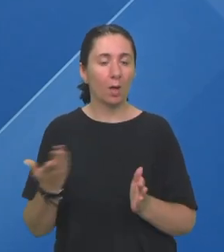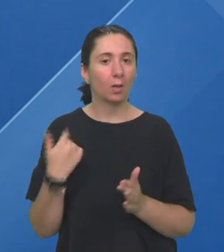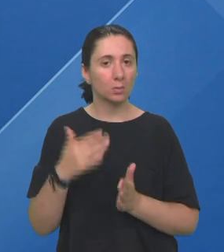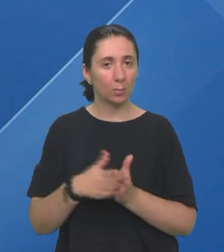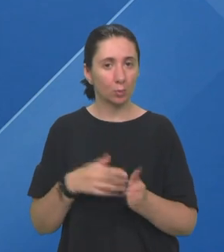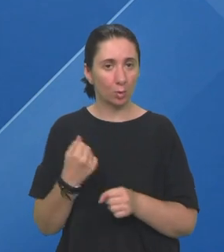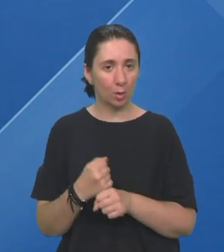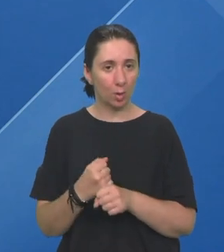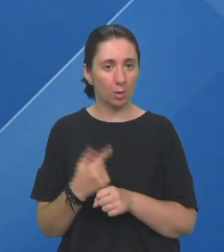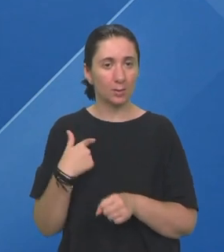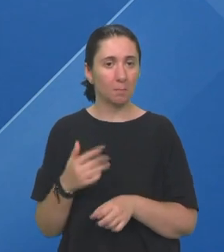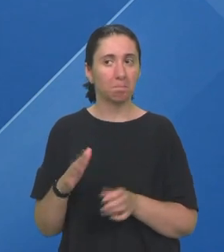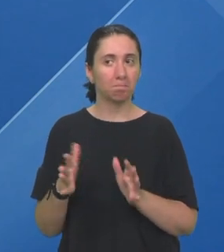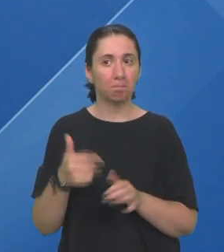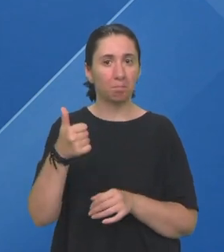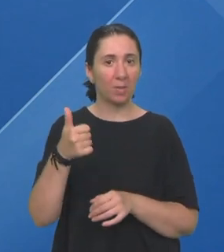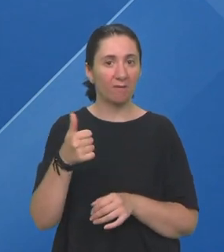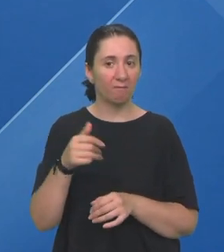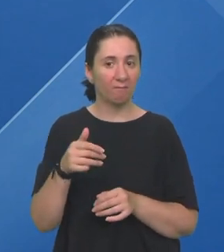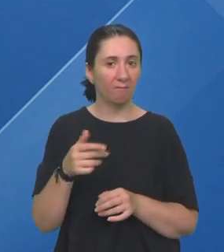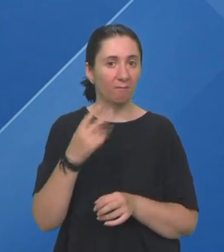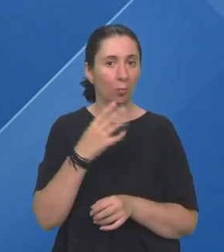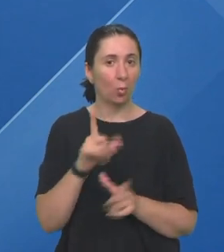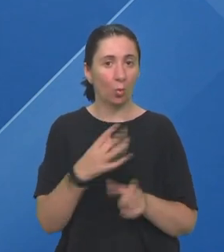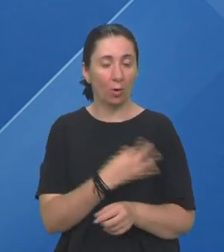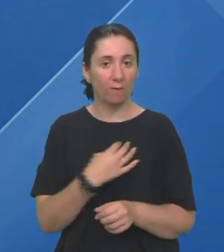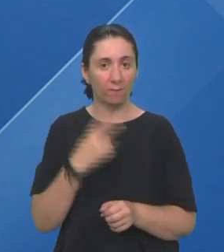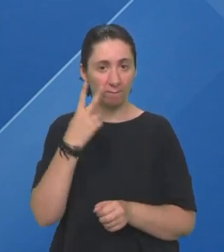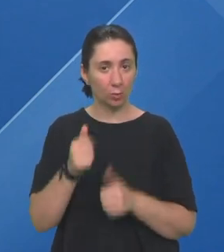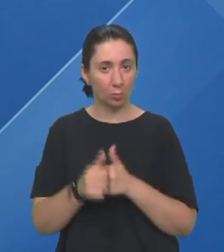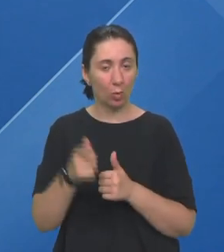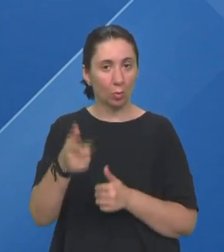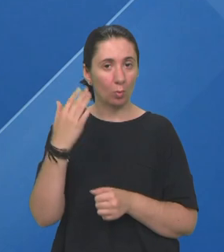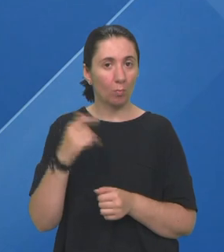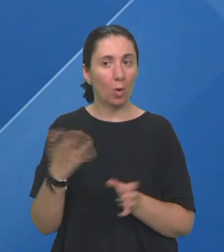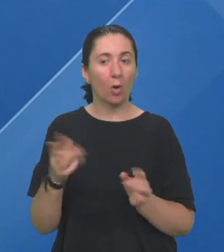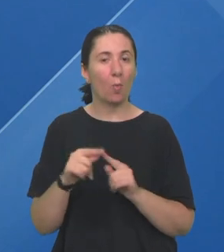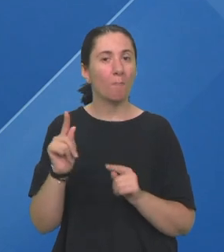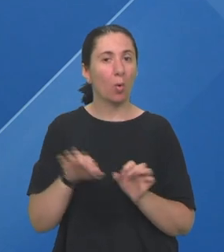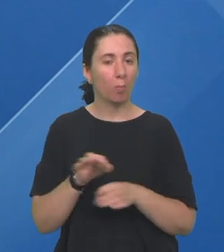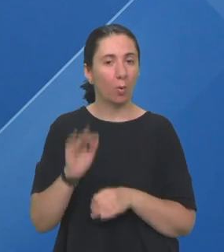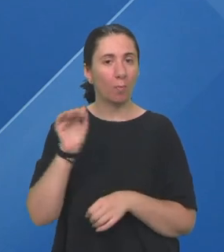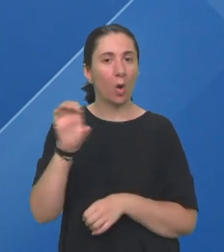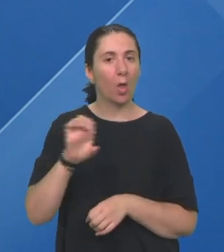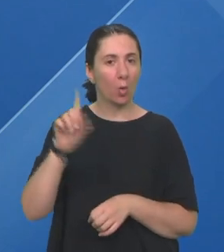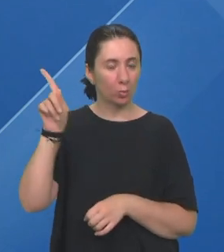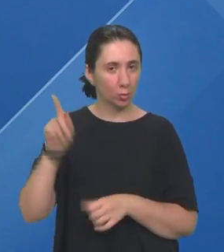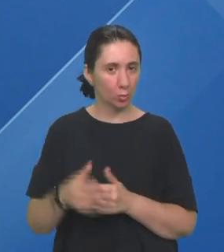sam počela rad, znači ja sam među prvim videćim pratiteljima u Hrvatskoj Kad je to zapravo bio pilot projekt preko EU